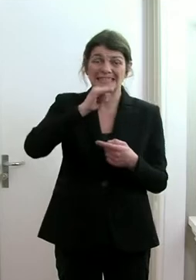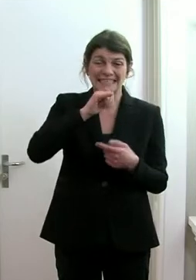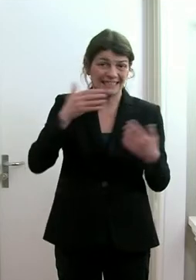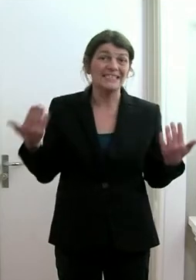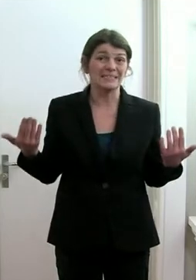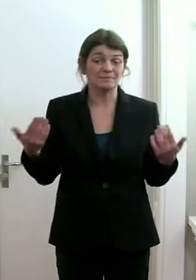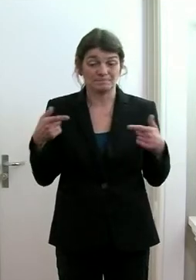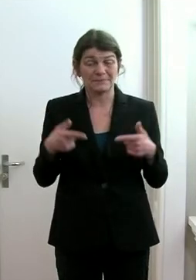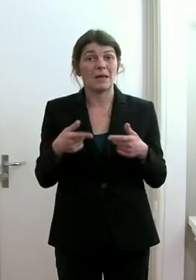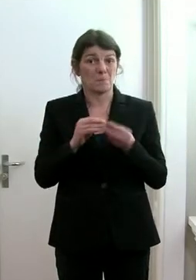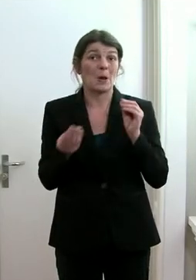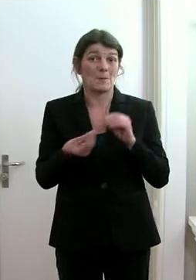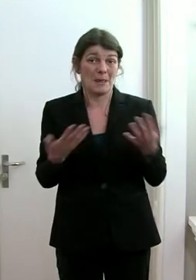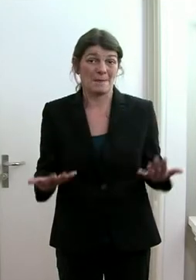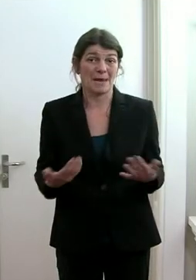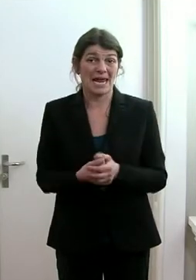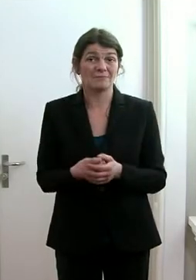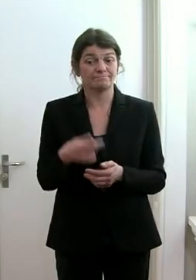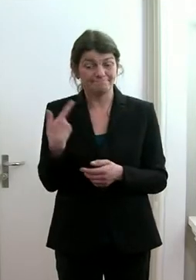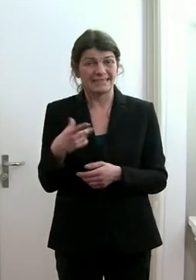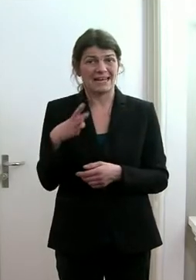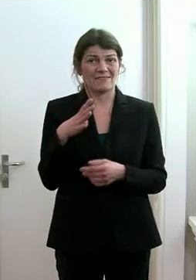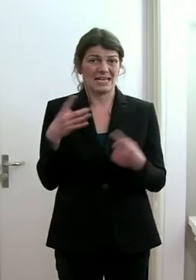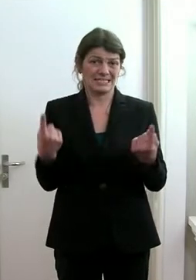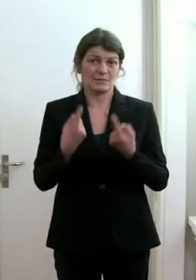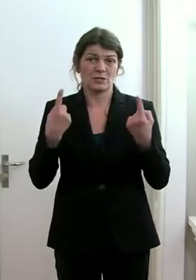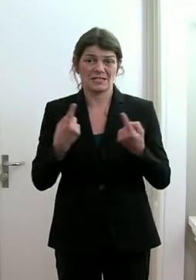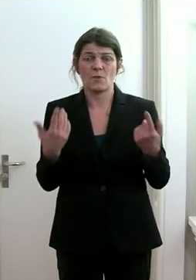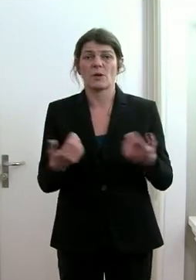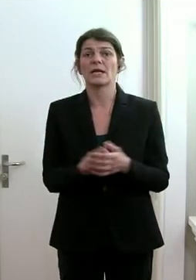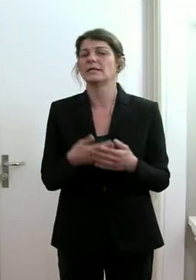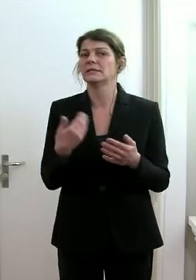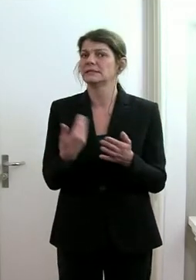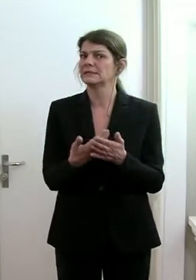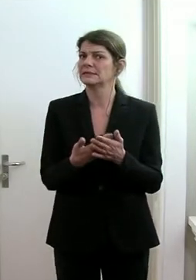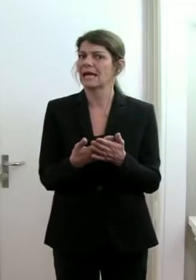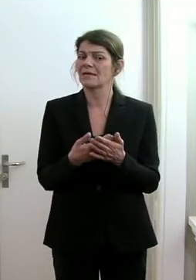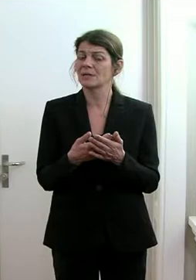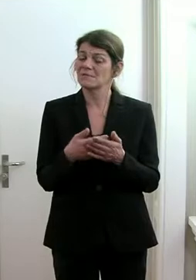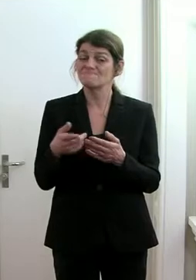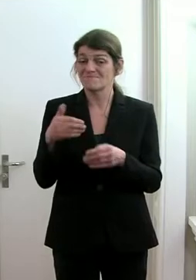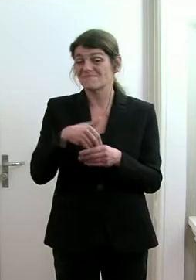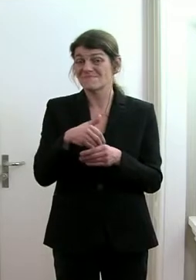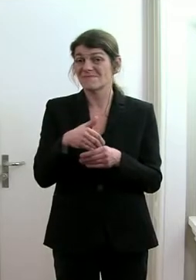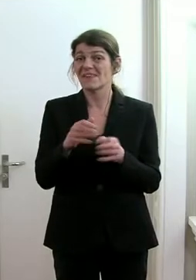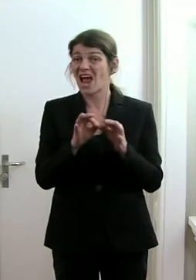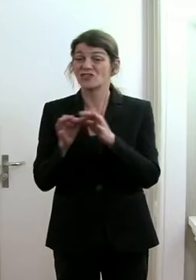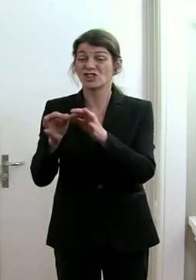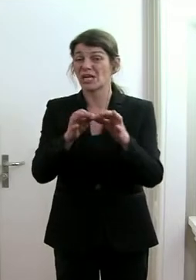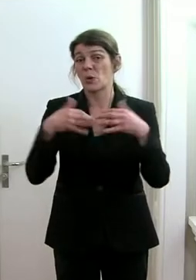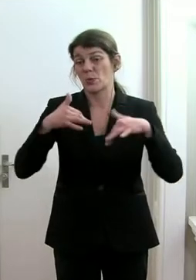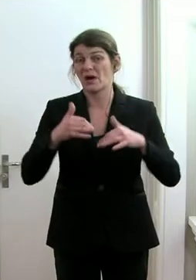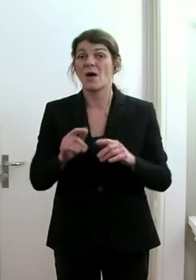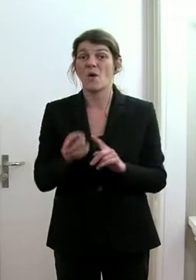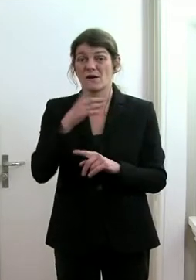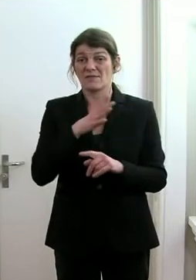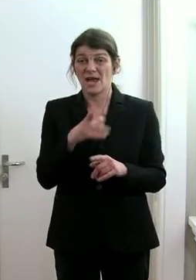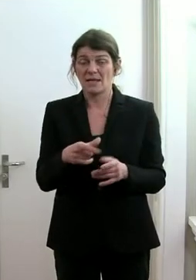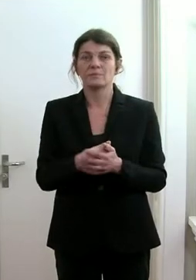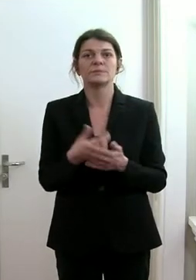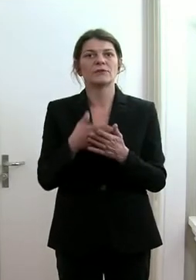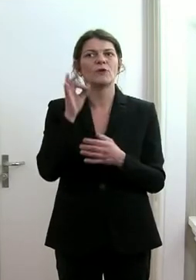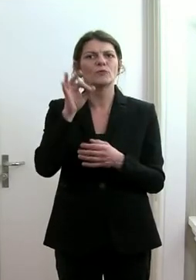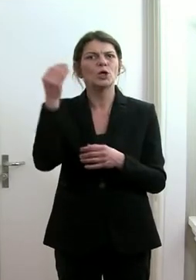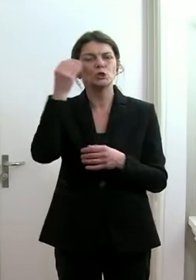Trinken schwierige oder kritische Situationen entstehen, wo die Ansteckungsgefahr hoch ist, haben wir für die